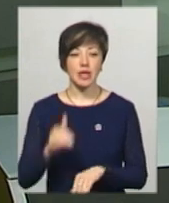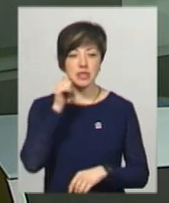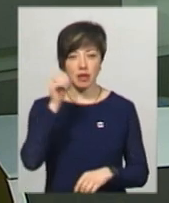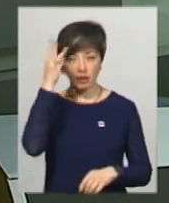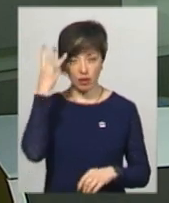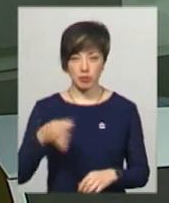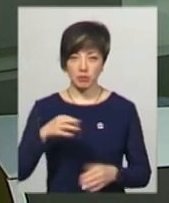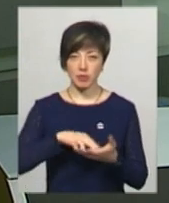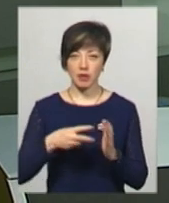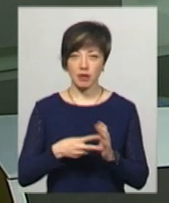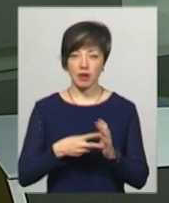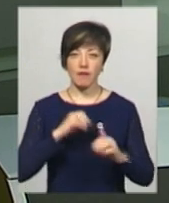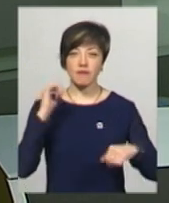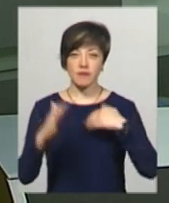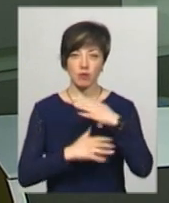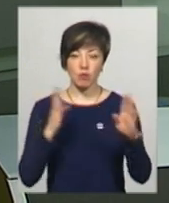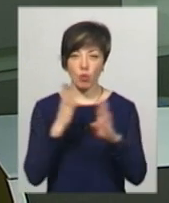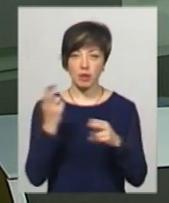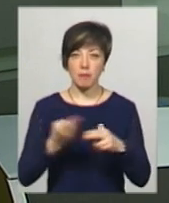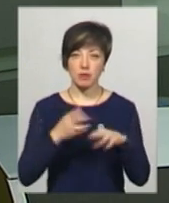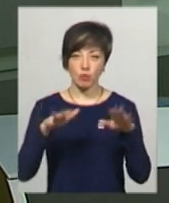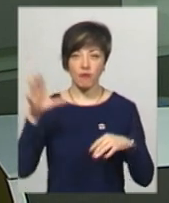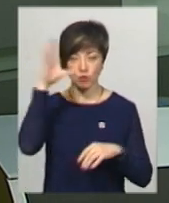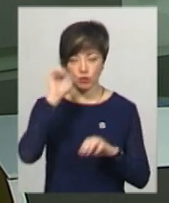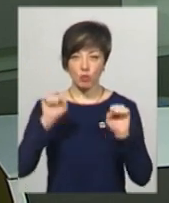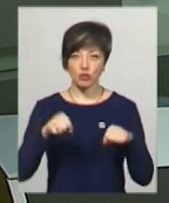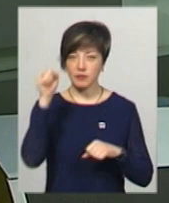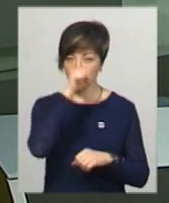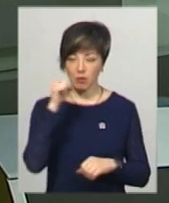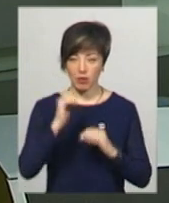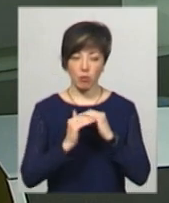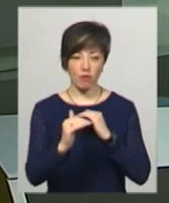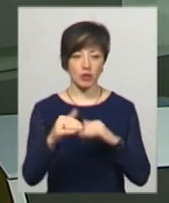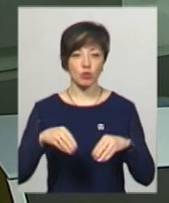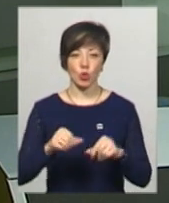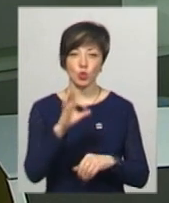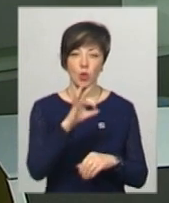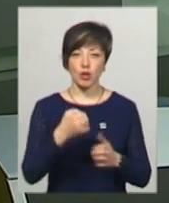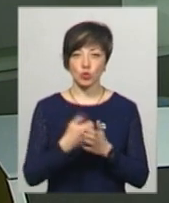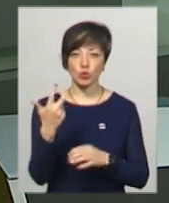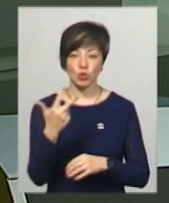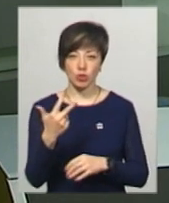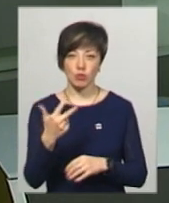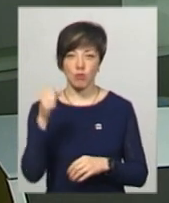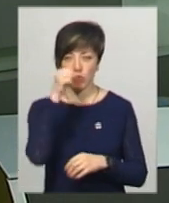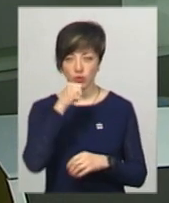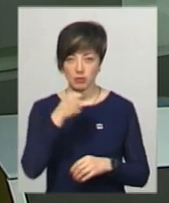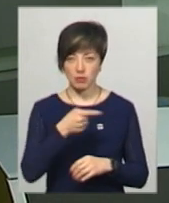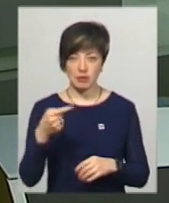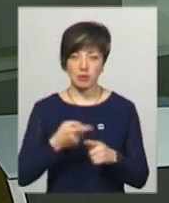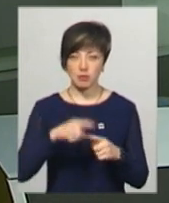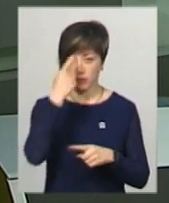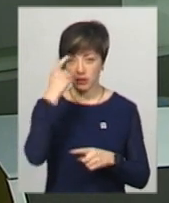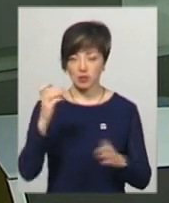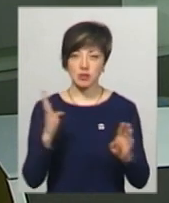Хмельниччині перебачається вітряна погода без опадів. Вночі можливі заморозки на поверхні ґрунту від нуля до трьох градусів морозу. Про це